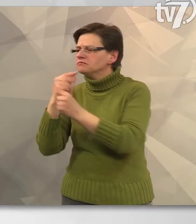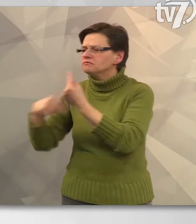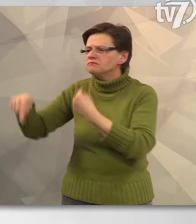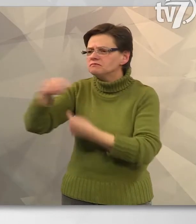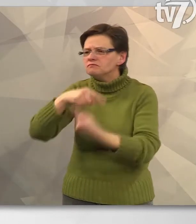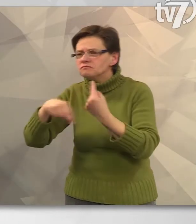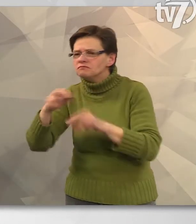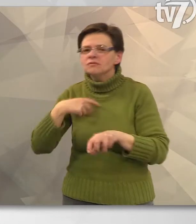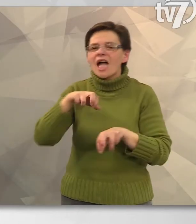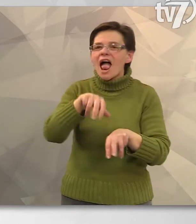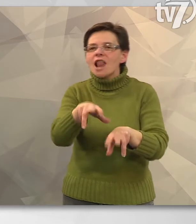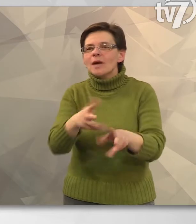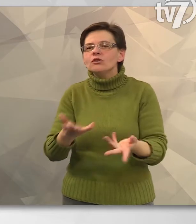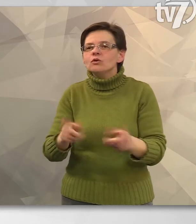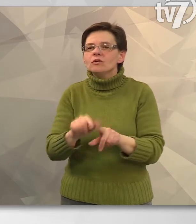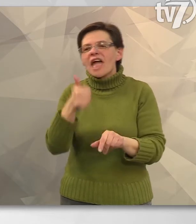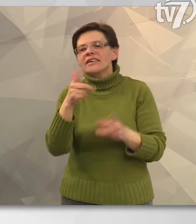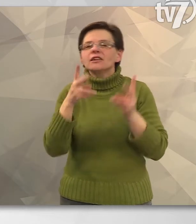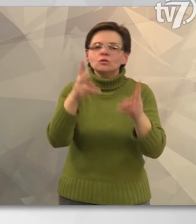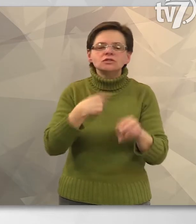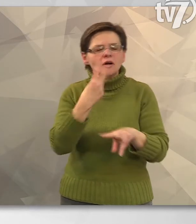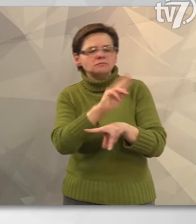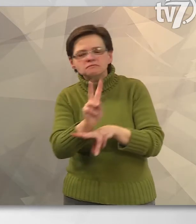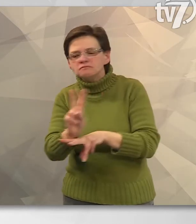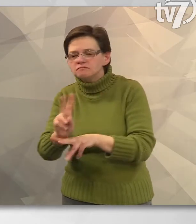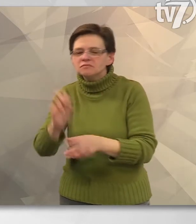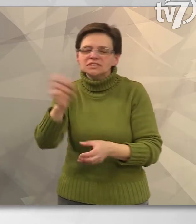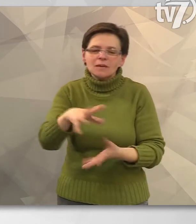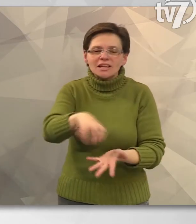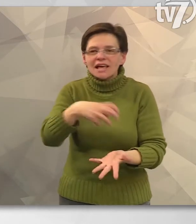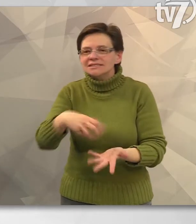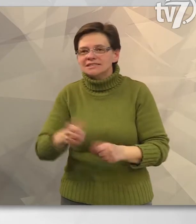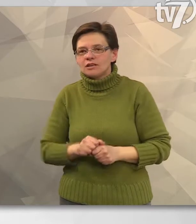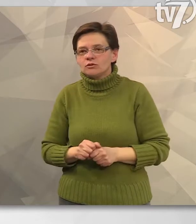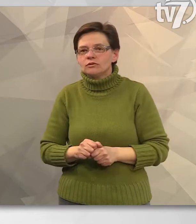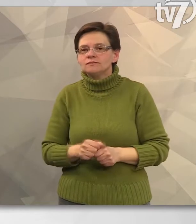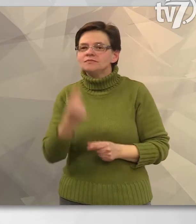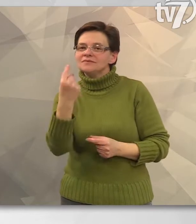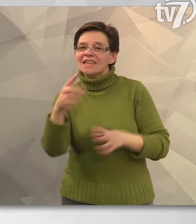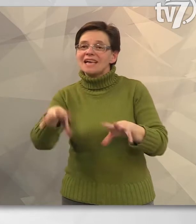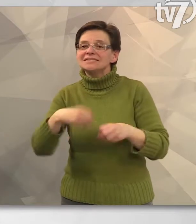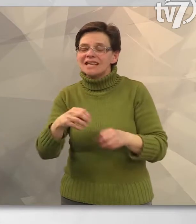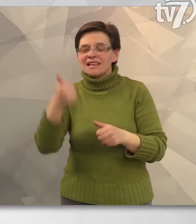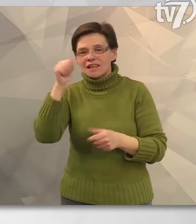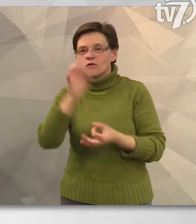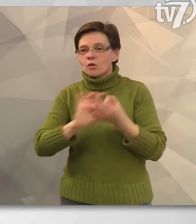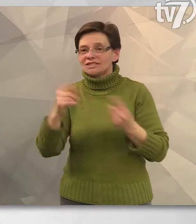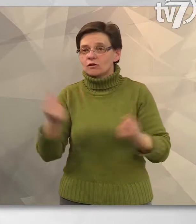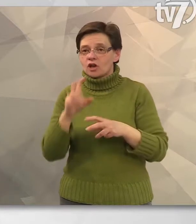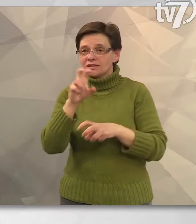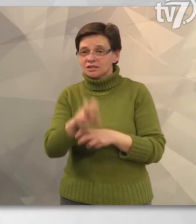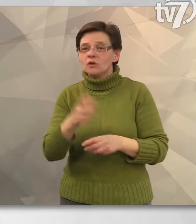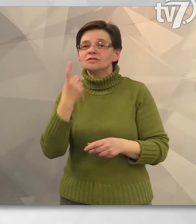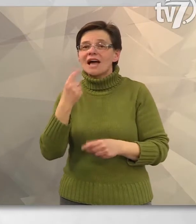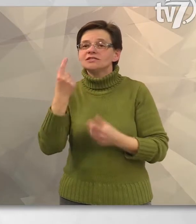Páran összeszerveződünk, és elmegyünk egy-két utcát, meg nézünk, szemetet szedünk. A teszedt elnevezésű országos